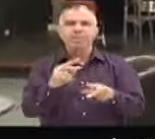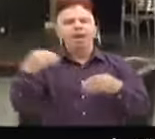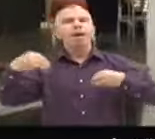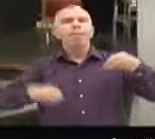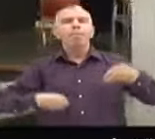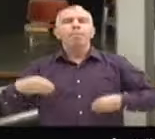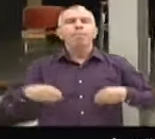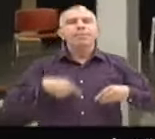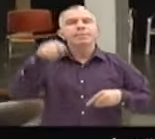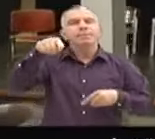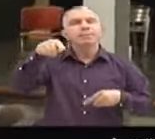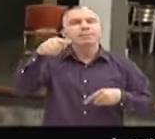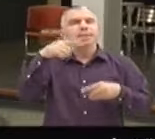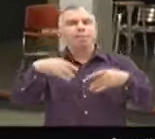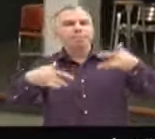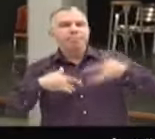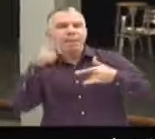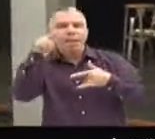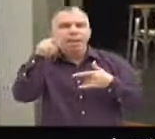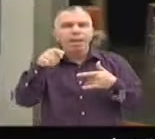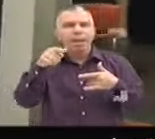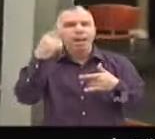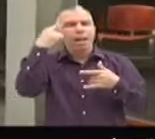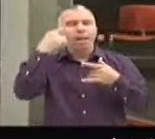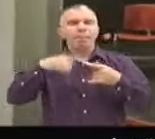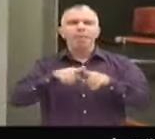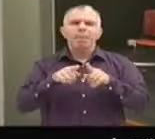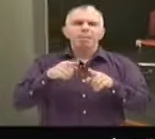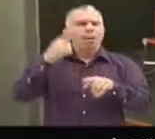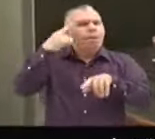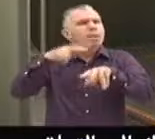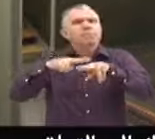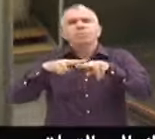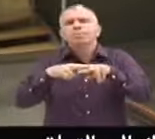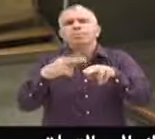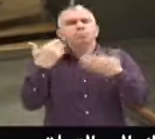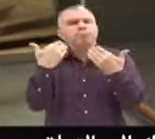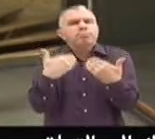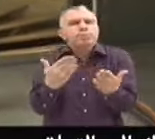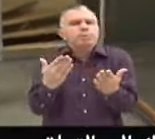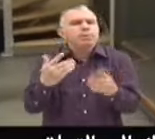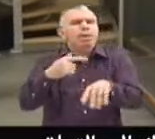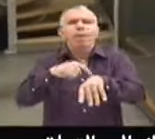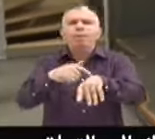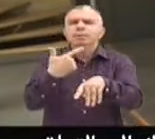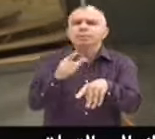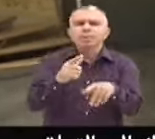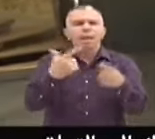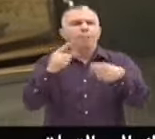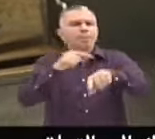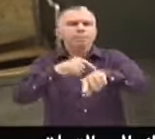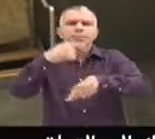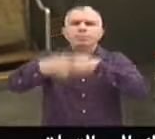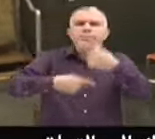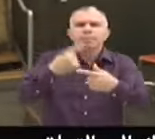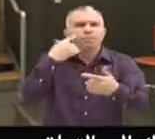Les directeurs de salles étaient vraiment très ouverts. nous laissaient la liberté de faire